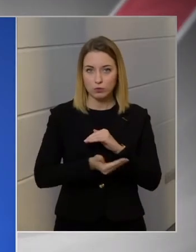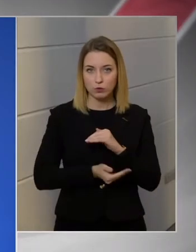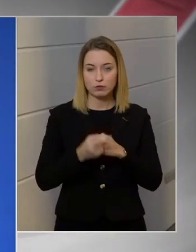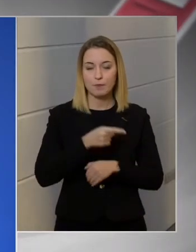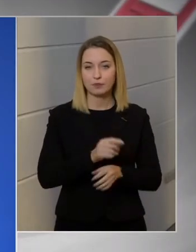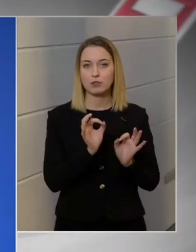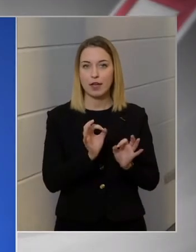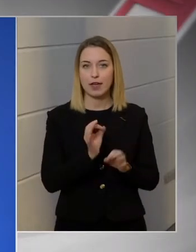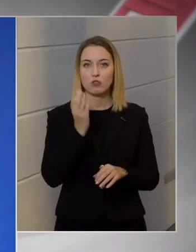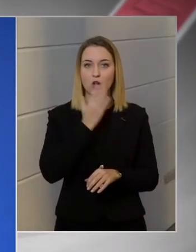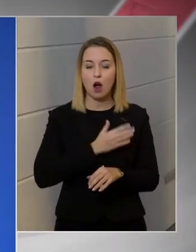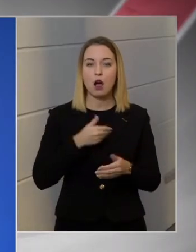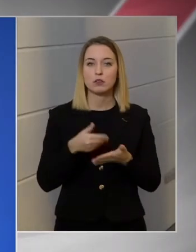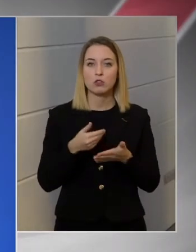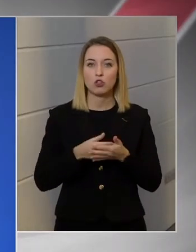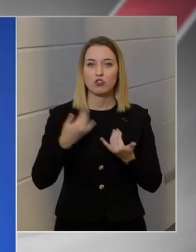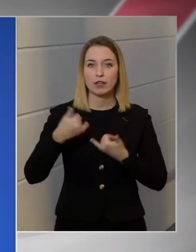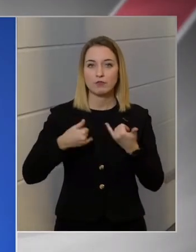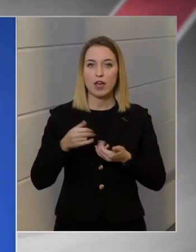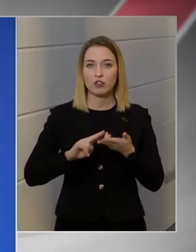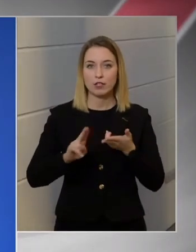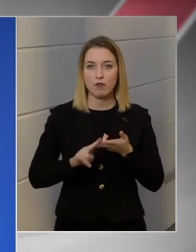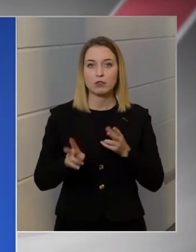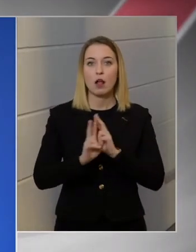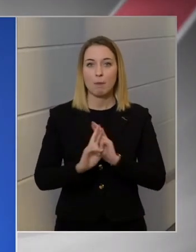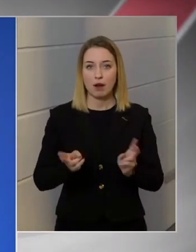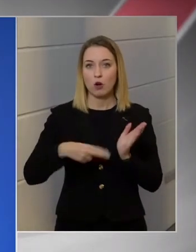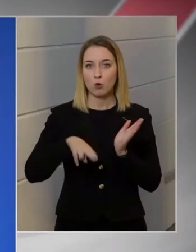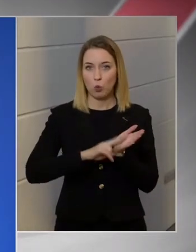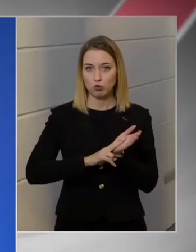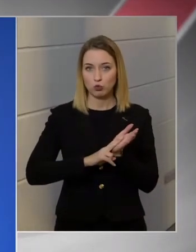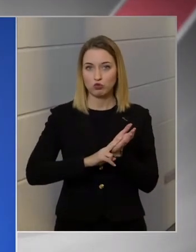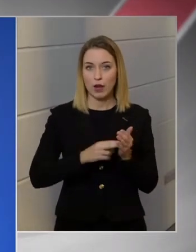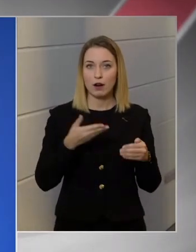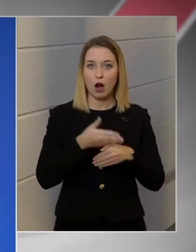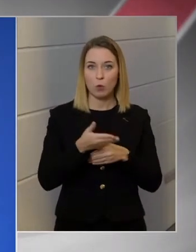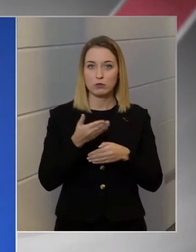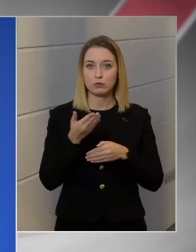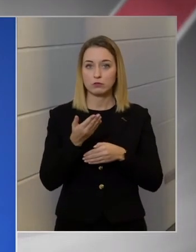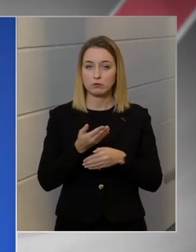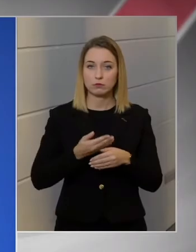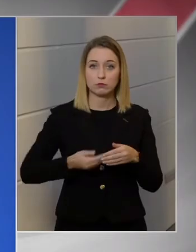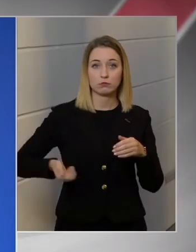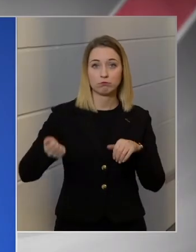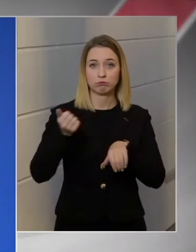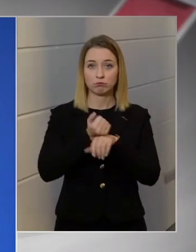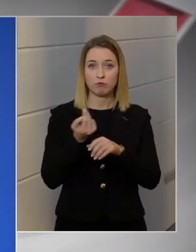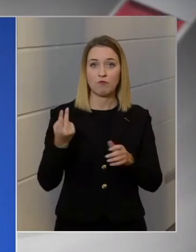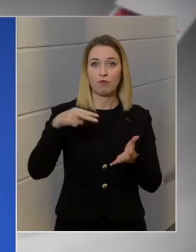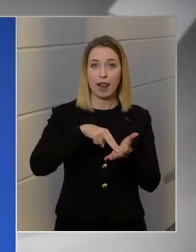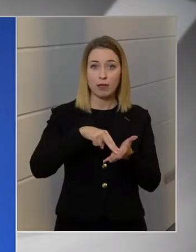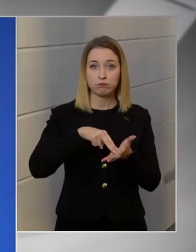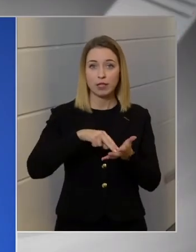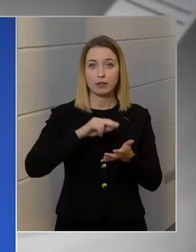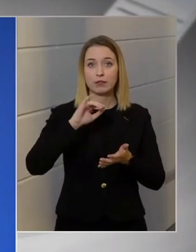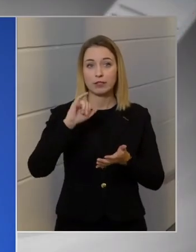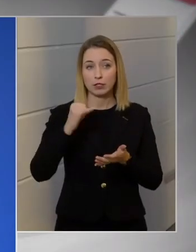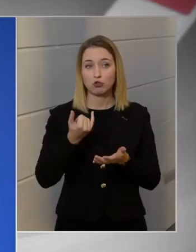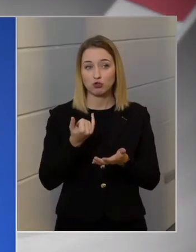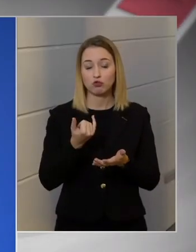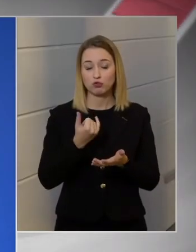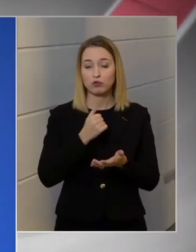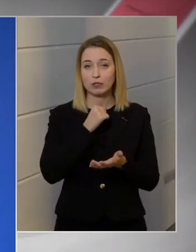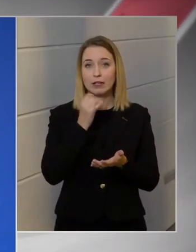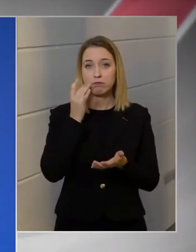az a helyes, hogyha a gazdasági versenyhivatalnak megvan a jogosultsága ahhoz, hogy fellépjen, és hogyha a gazdasági versenyhivatal fel is lép.